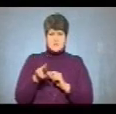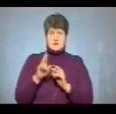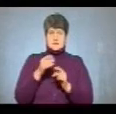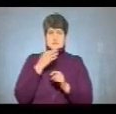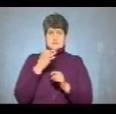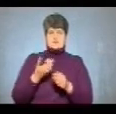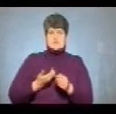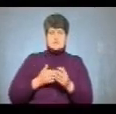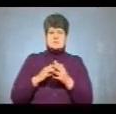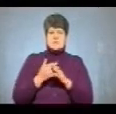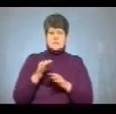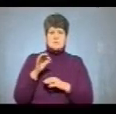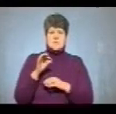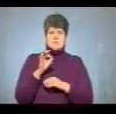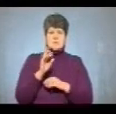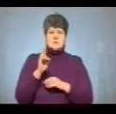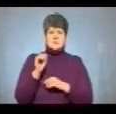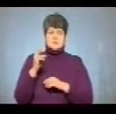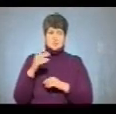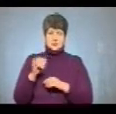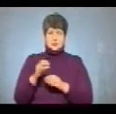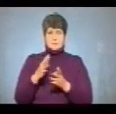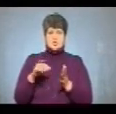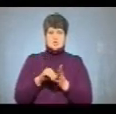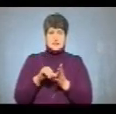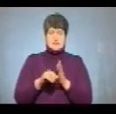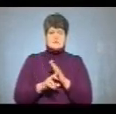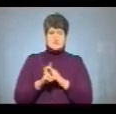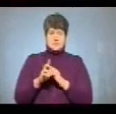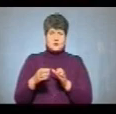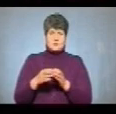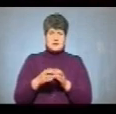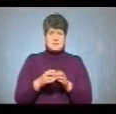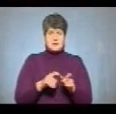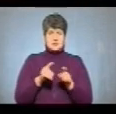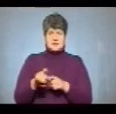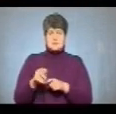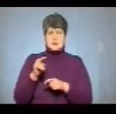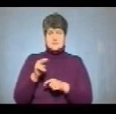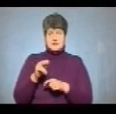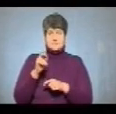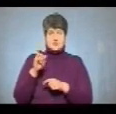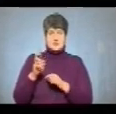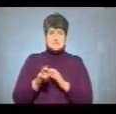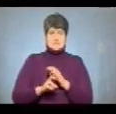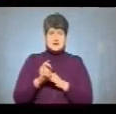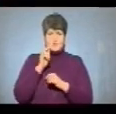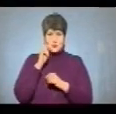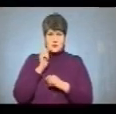повідомив житель села Олександр Кадук, більшість членів церковної громади вирішили перейти до Православної церкви України.